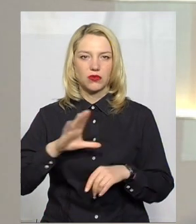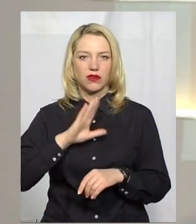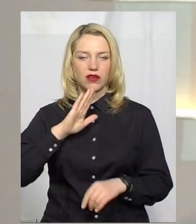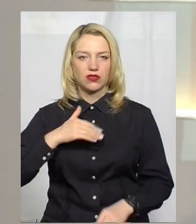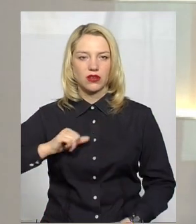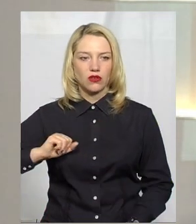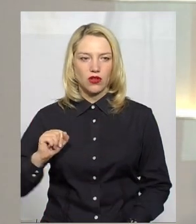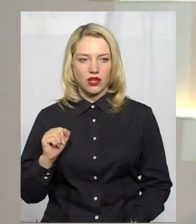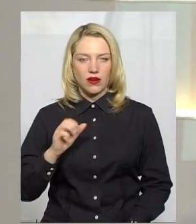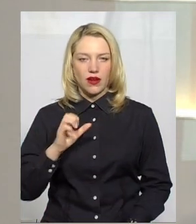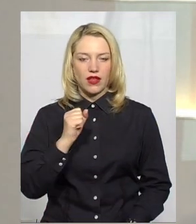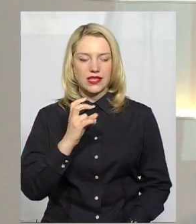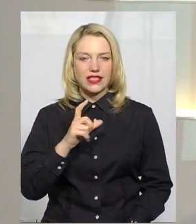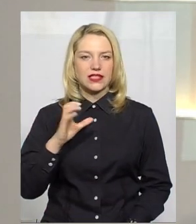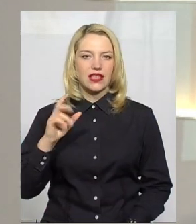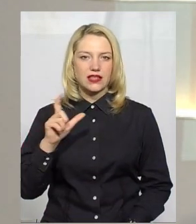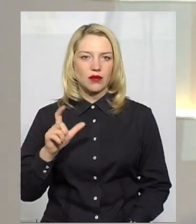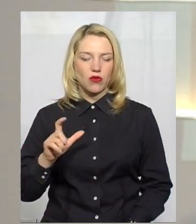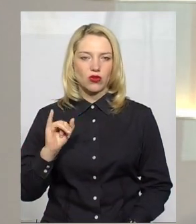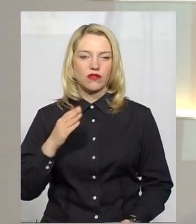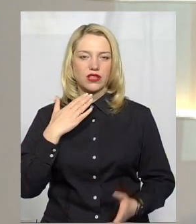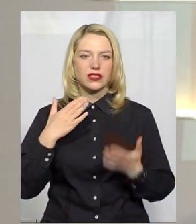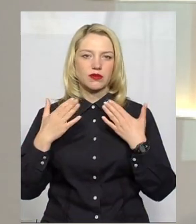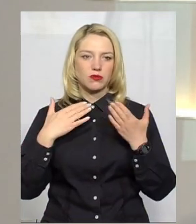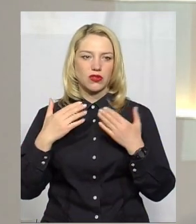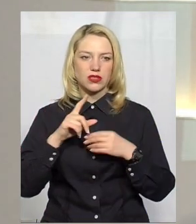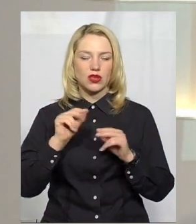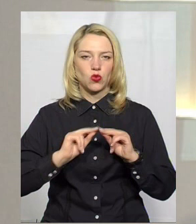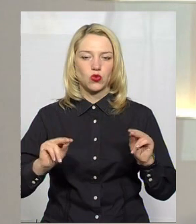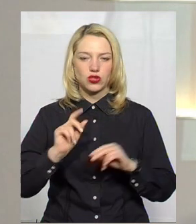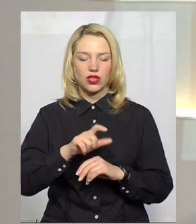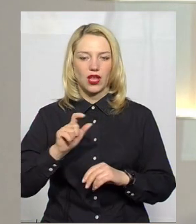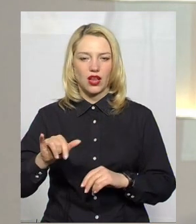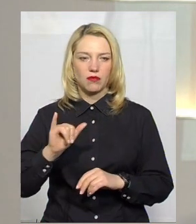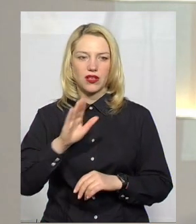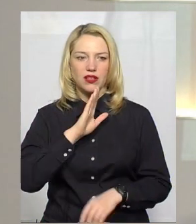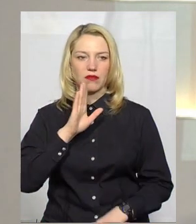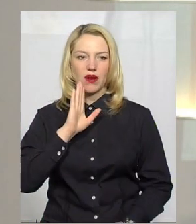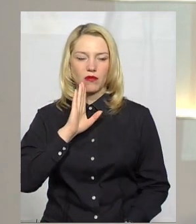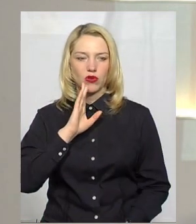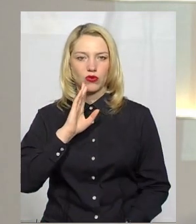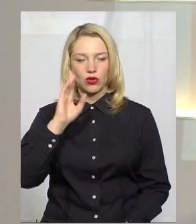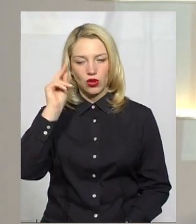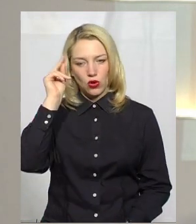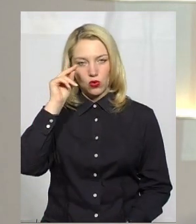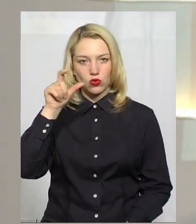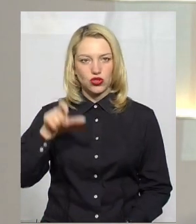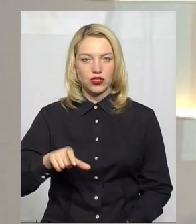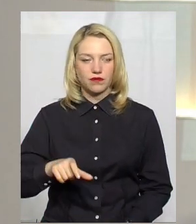колега Анастасія Збродова та поспілкувалася з учителями і мамою учня.